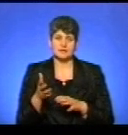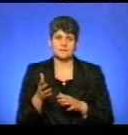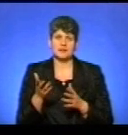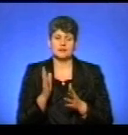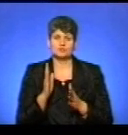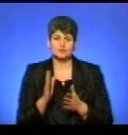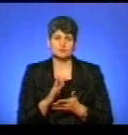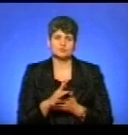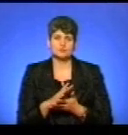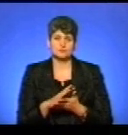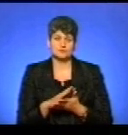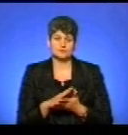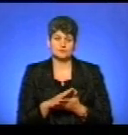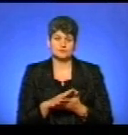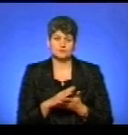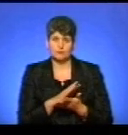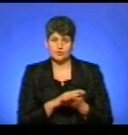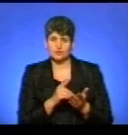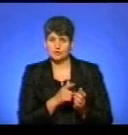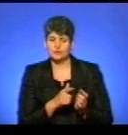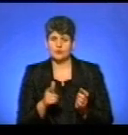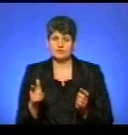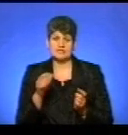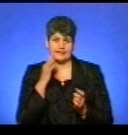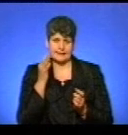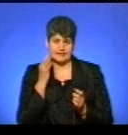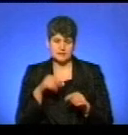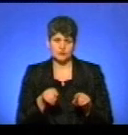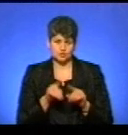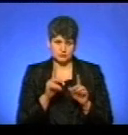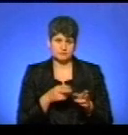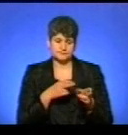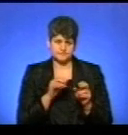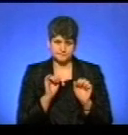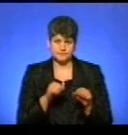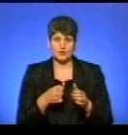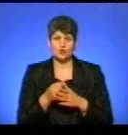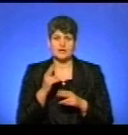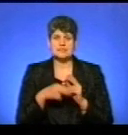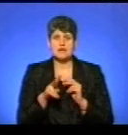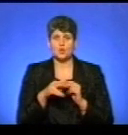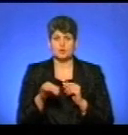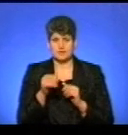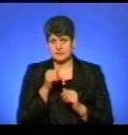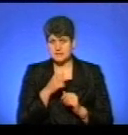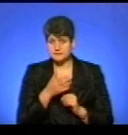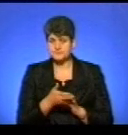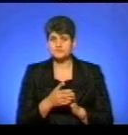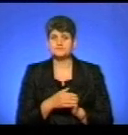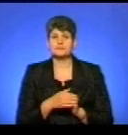практично і на лиса дозволено ще лютий місяць. До кінця лютого місяця. Тому